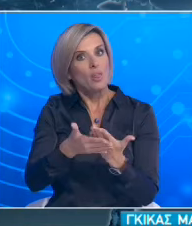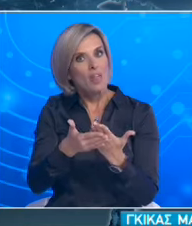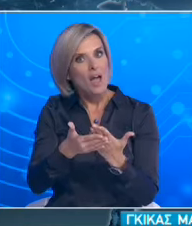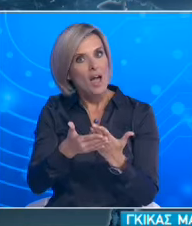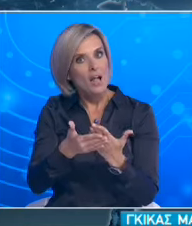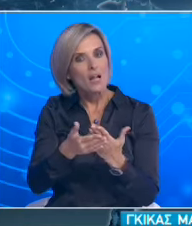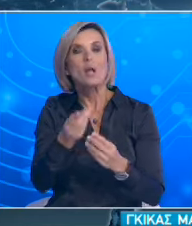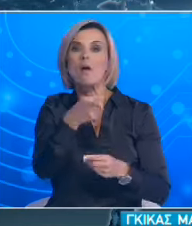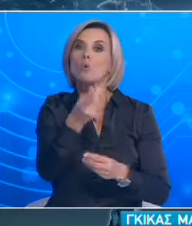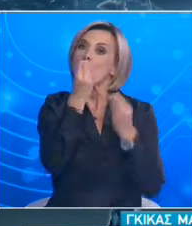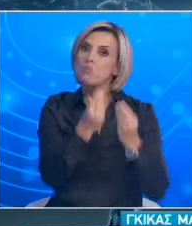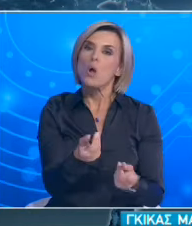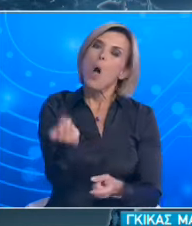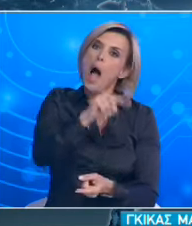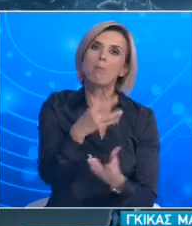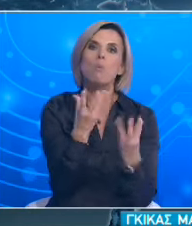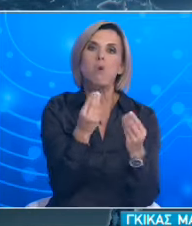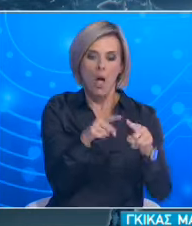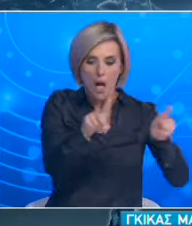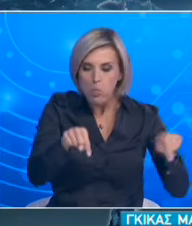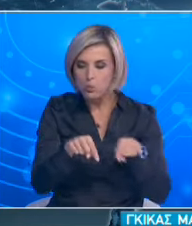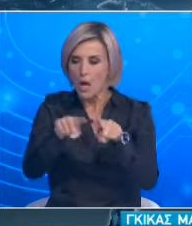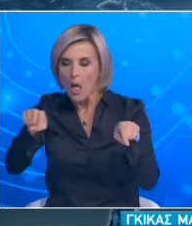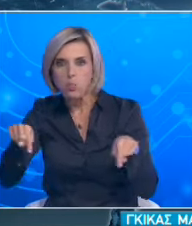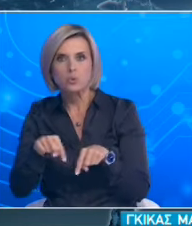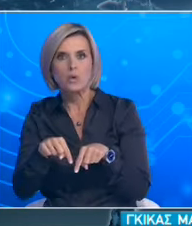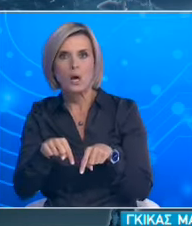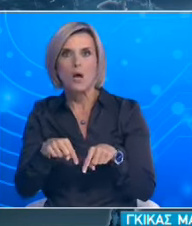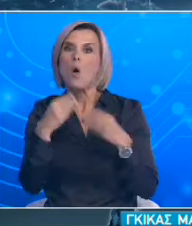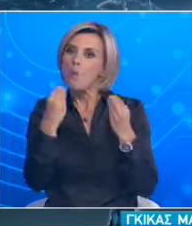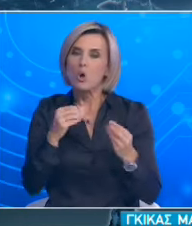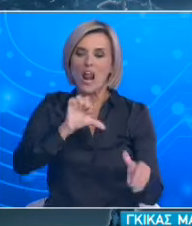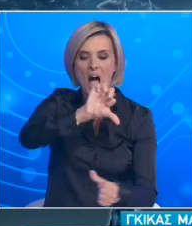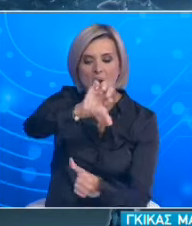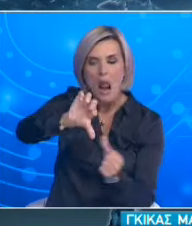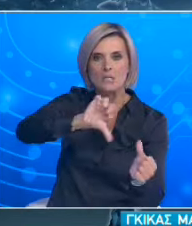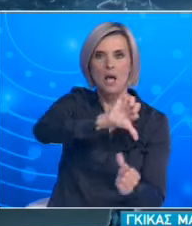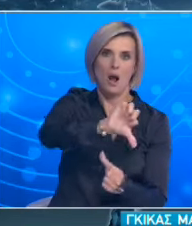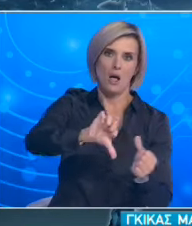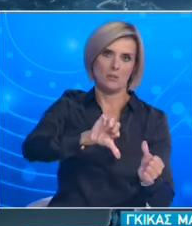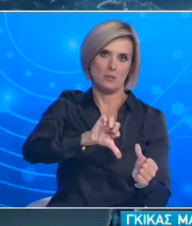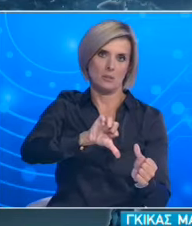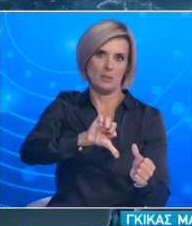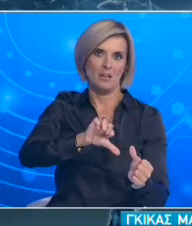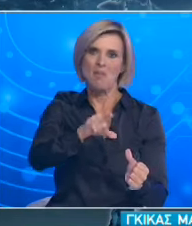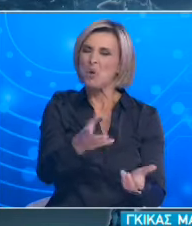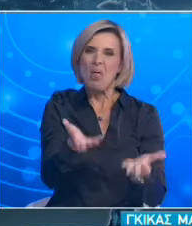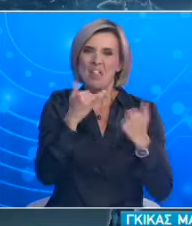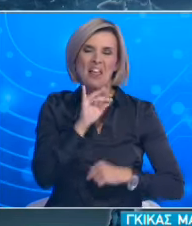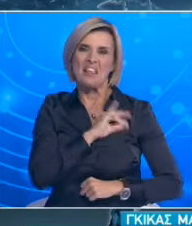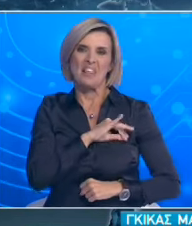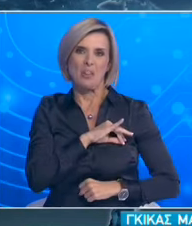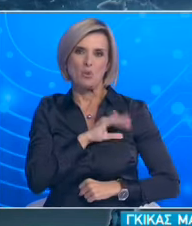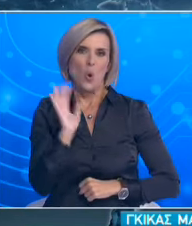διπλάσεις σχεδόν, μικρότερες τάξεις και υπάρχουν κιόλας και πολλές δημοσιεύσεις οι οποίες λένε ότι δεν έχεις και κέρδος εκπαιδευτικό